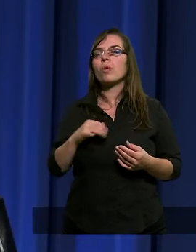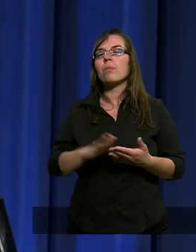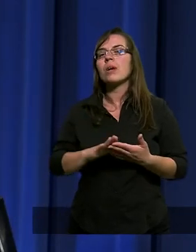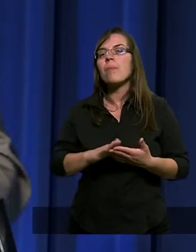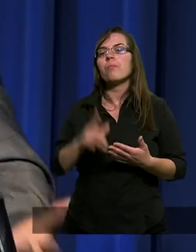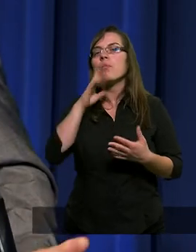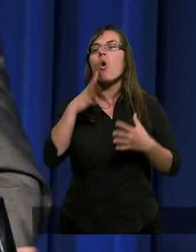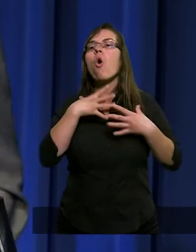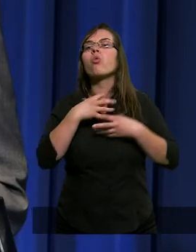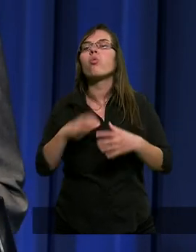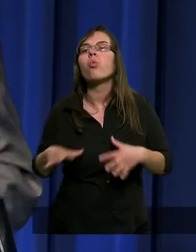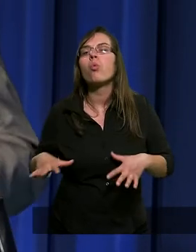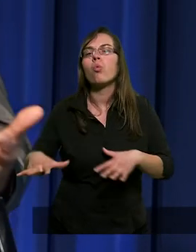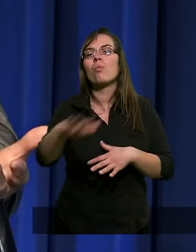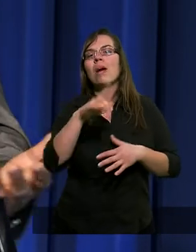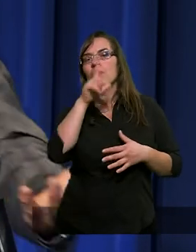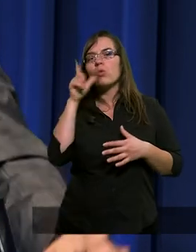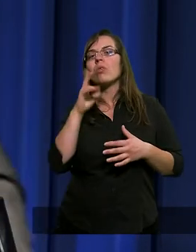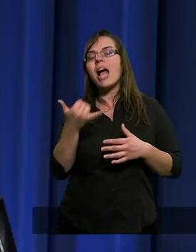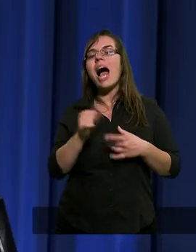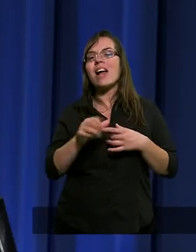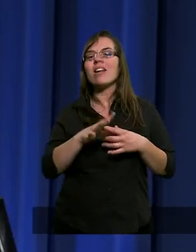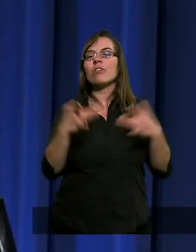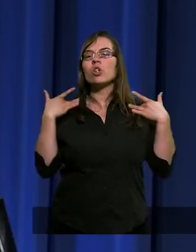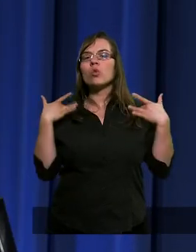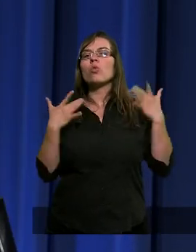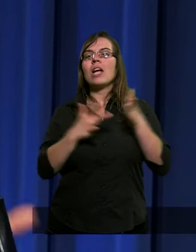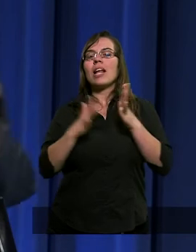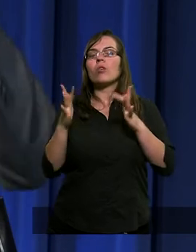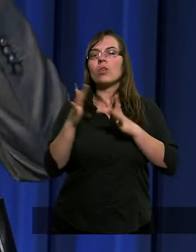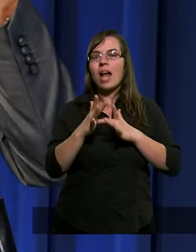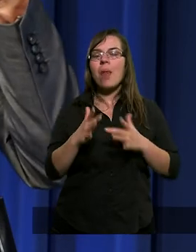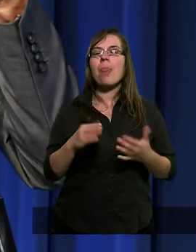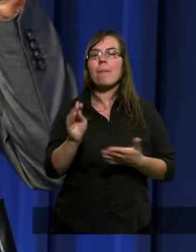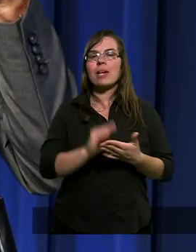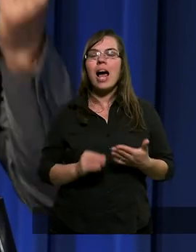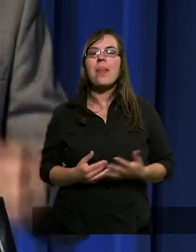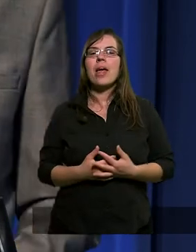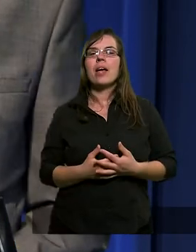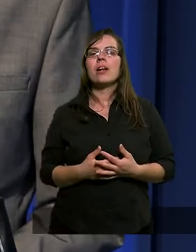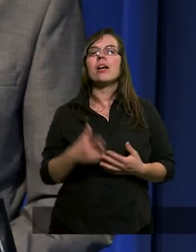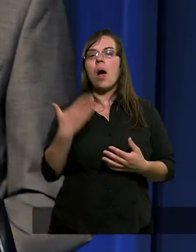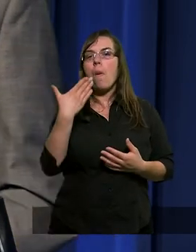przepraszam, tłumem, tak jak to jest w życiu Jezusa napisane Motłochem,